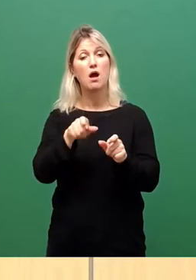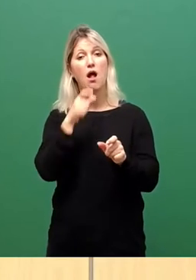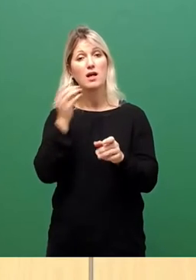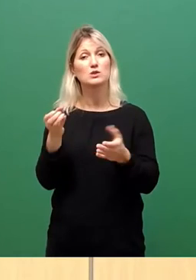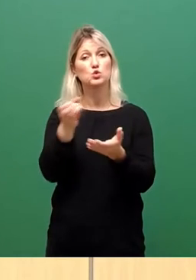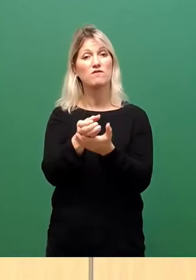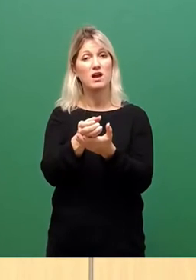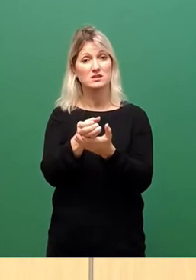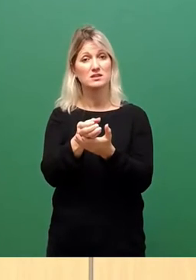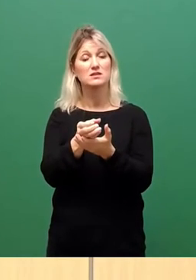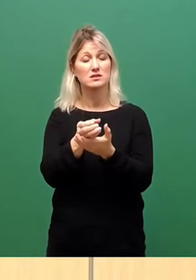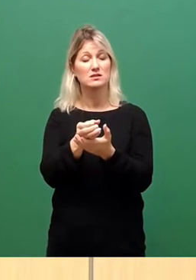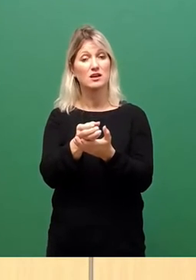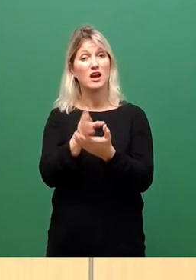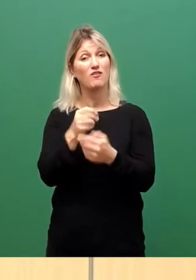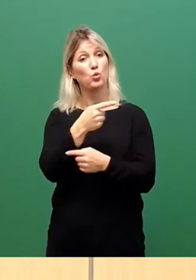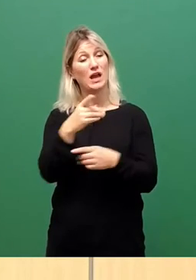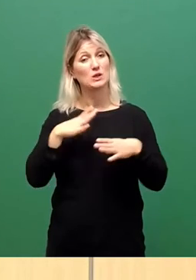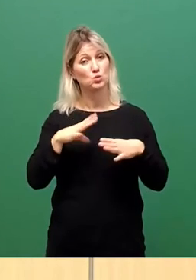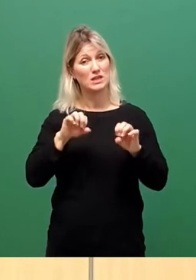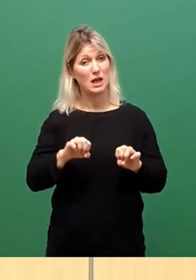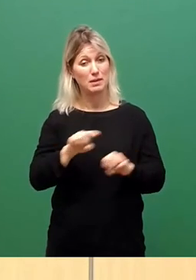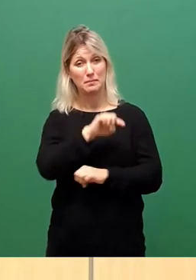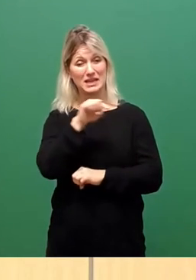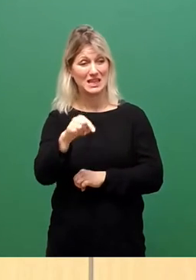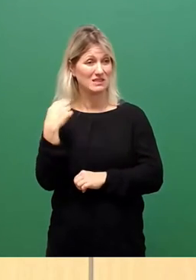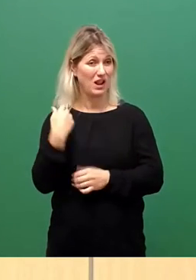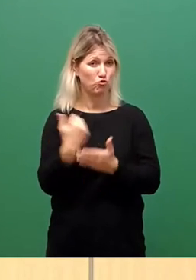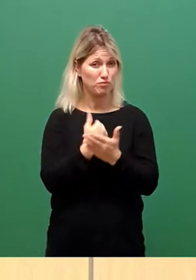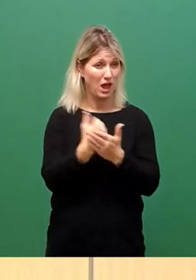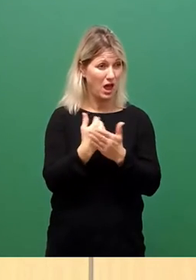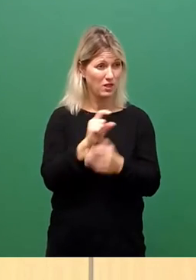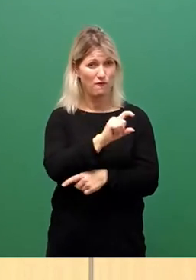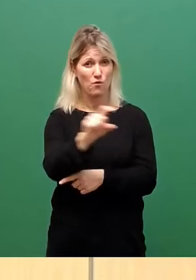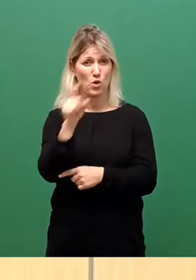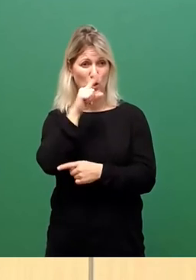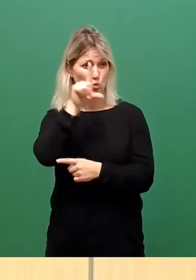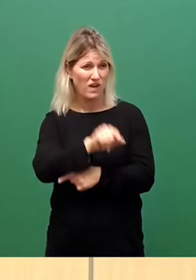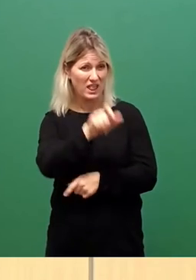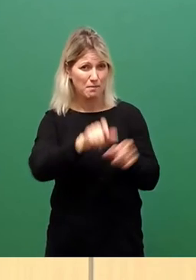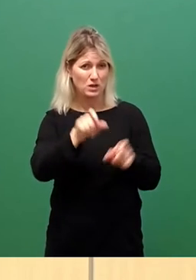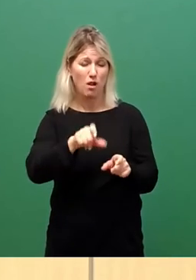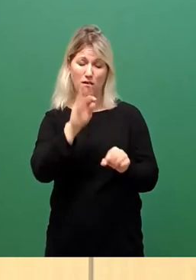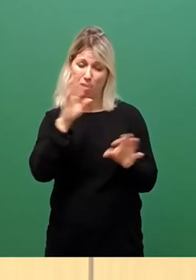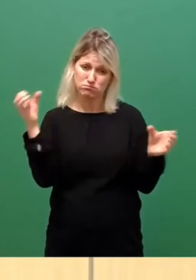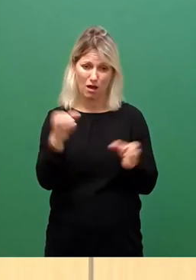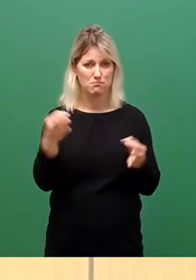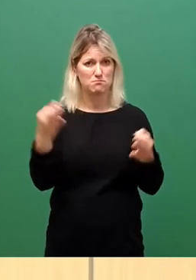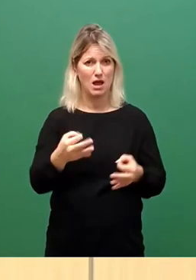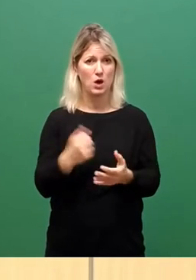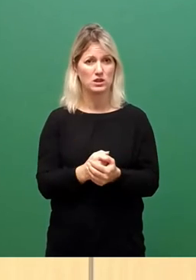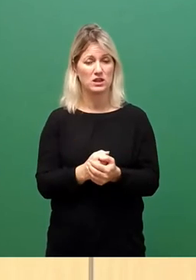kaputtgesparte Gesundheitsamt ist immer zu begrüßen. 26 Stellen mehr für 2022